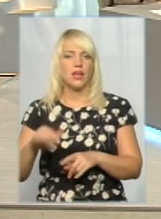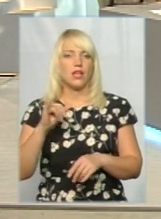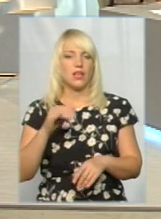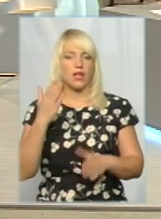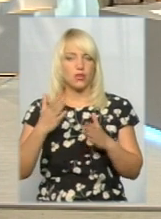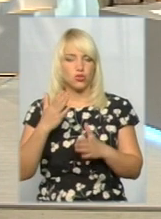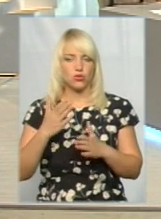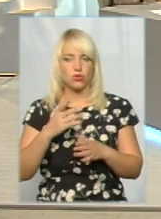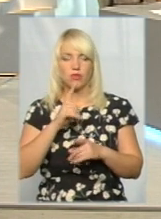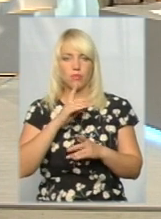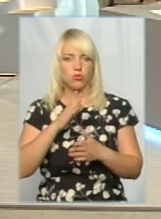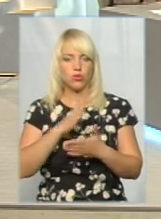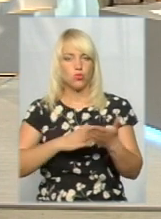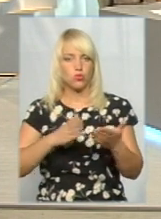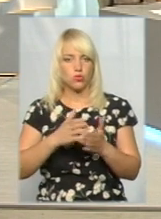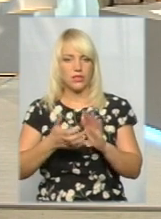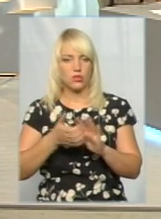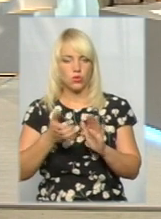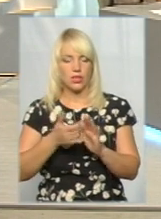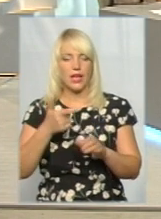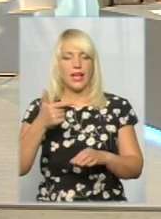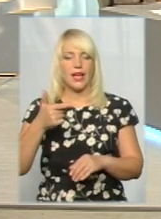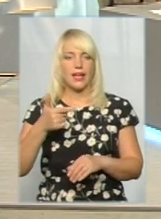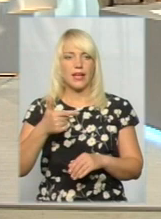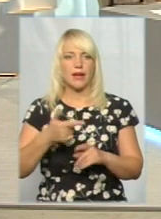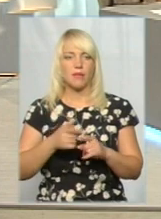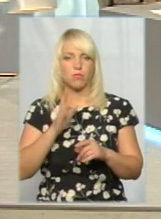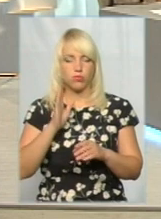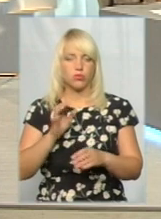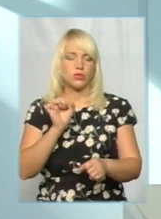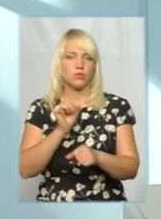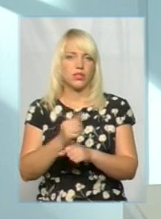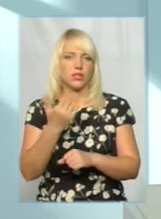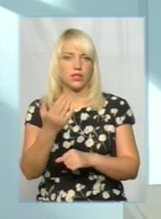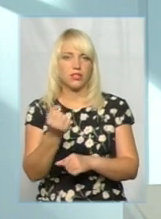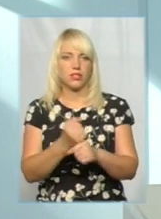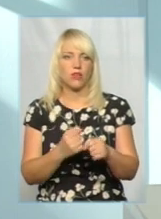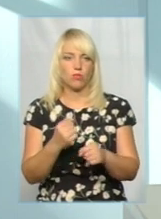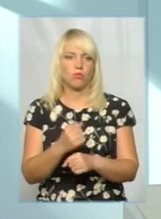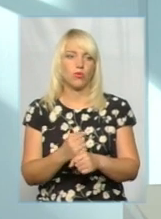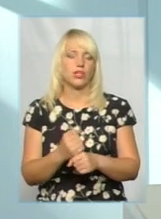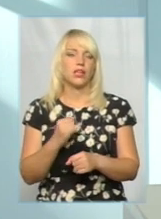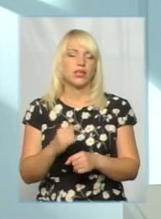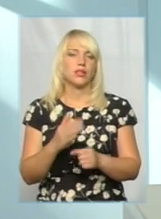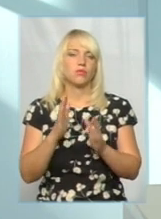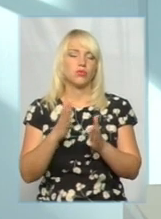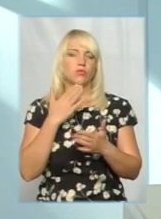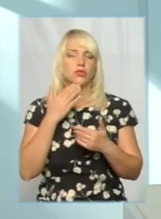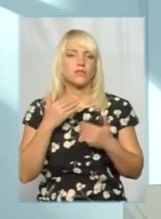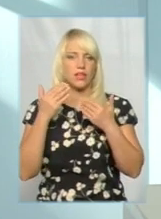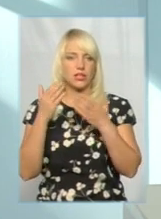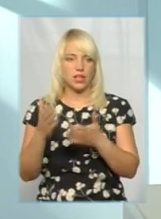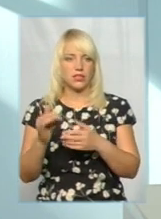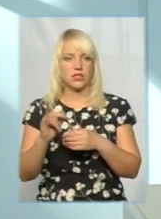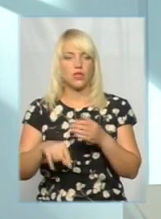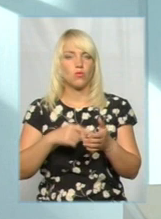Держгірпромнагляд, звичайно, що зупинить їх роботу. Ну, і будемо тоді звертатися від